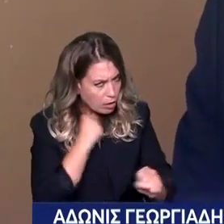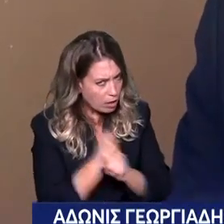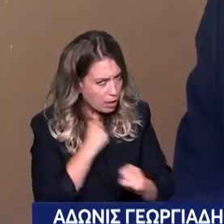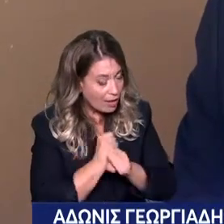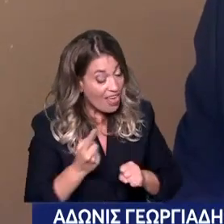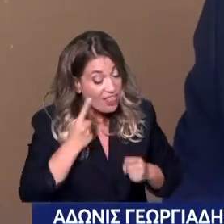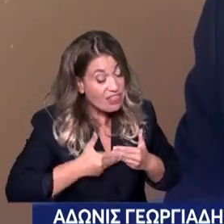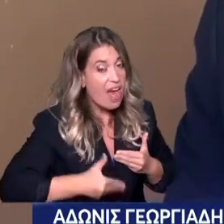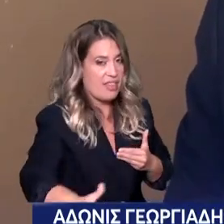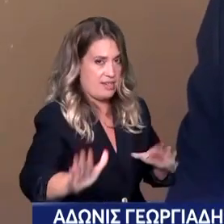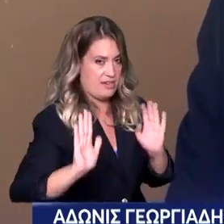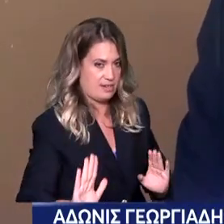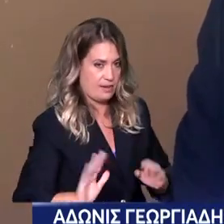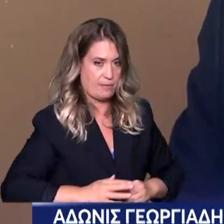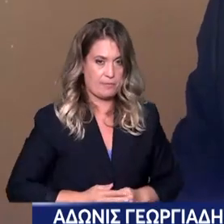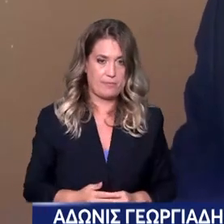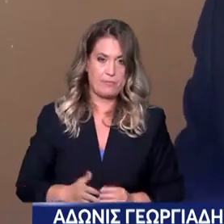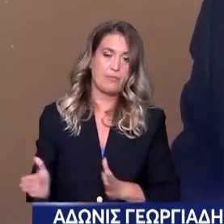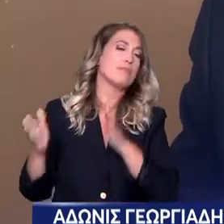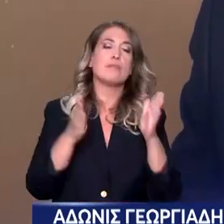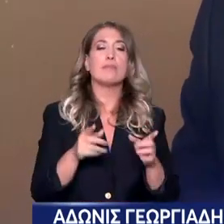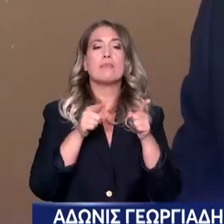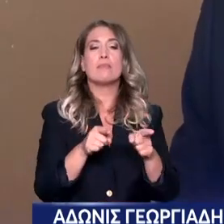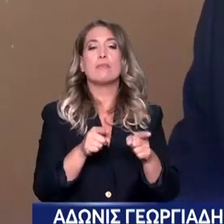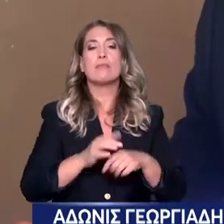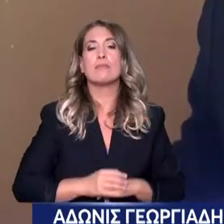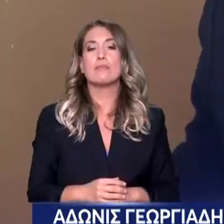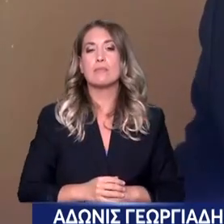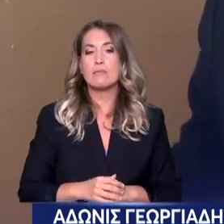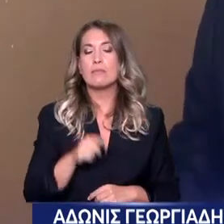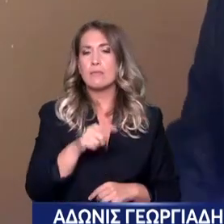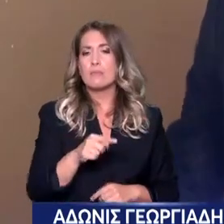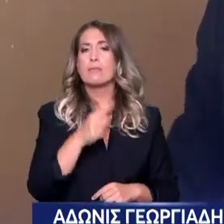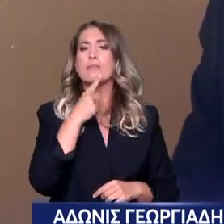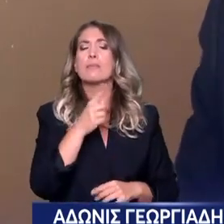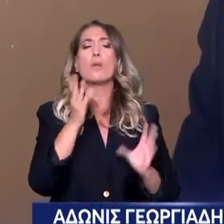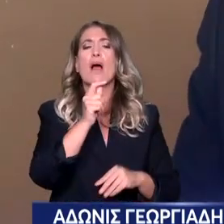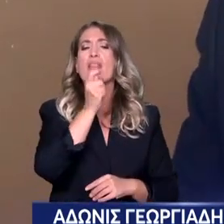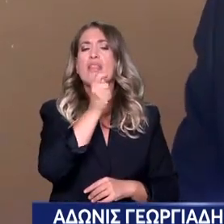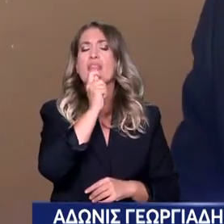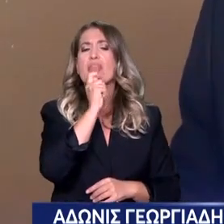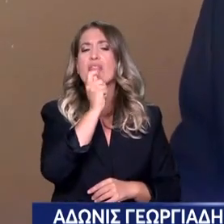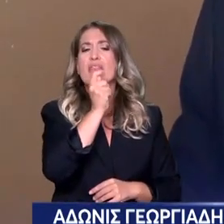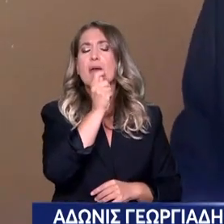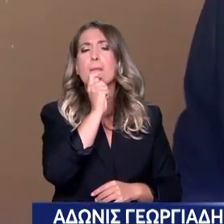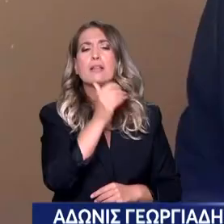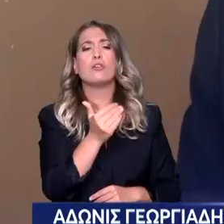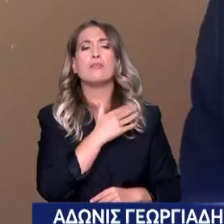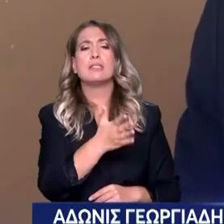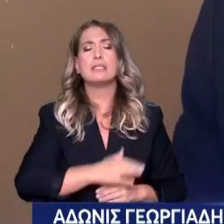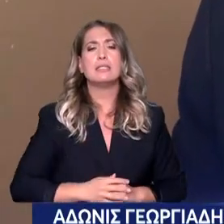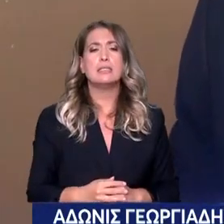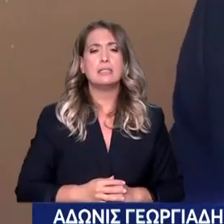γνωστή δημοσιογράφος Η κυρία Μαρία Δενναξά Δεν είναι φίλη της Ν.Δ. Άσου το φίλοι του Αδόνητος Γεωργιάδου Τι ξέρετε κυρία Δενναξά φαντάζομαι Έχω